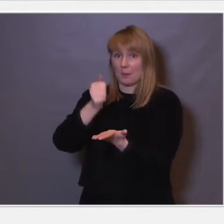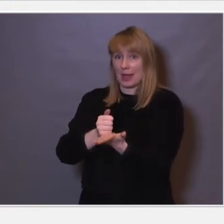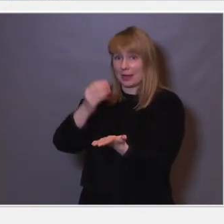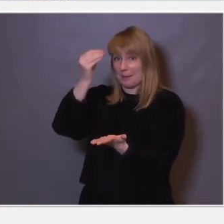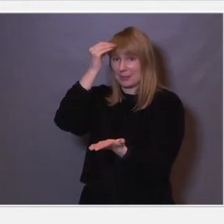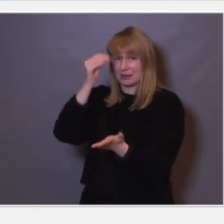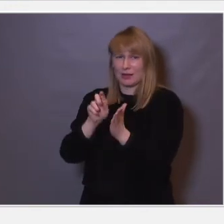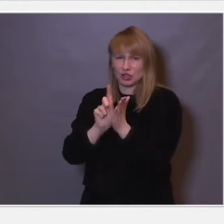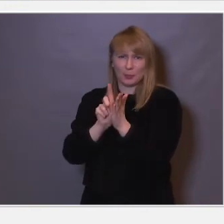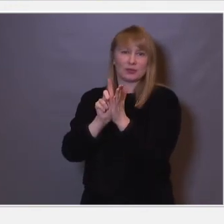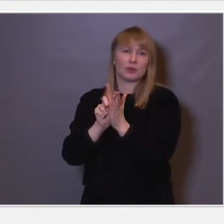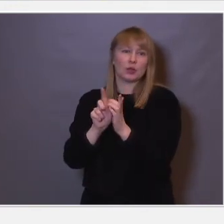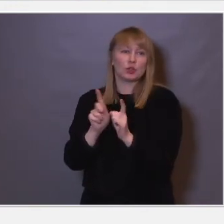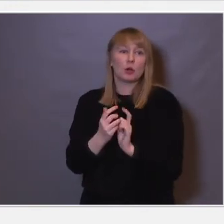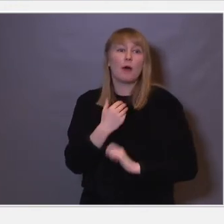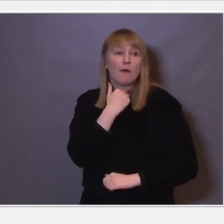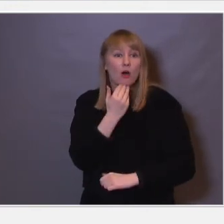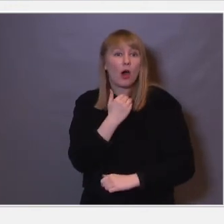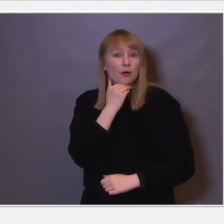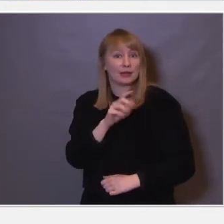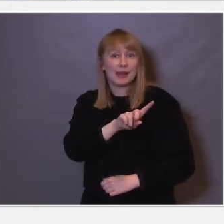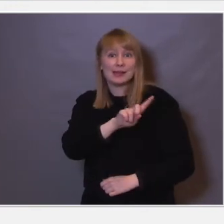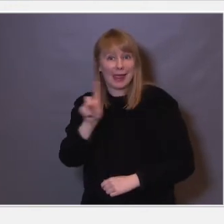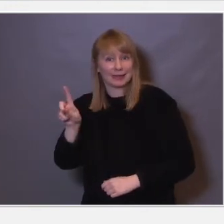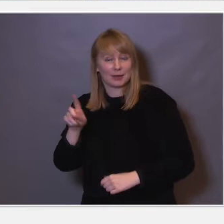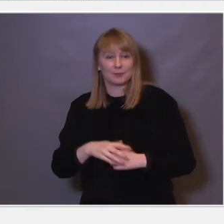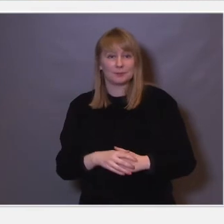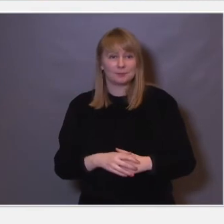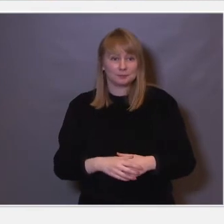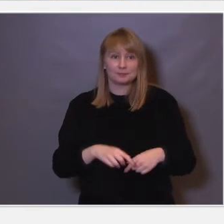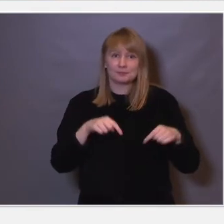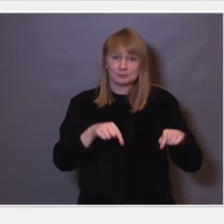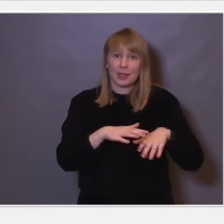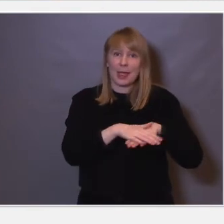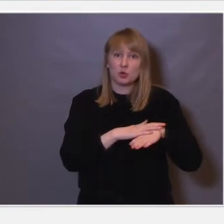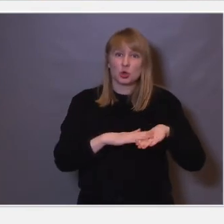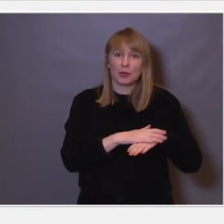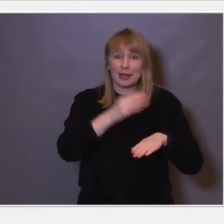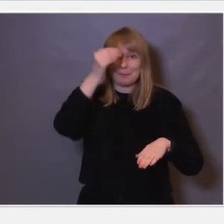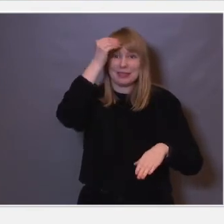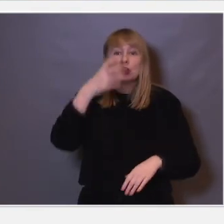veldig kjapt, og som varer veldig lenge. Og for det så går vi til mer sånn emosjonelle minner, fryktminner.